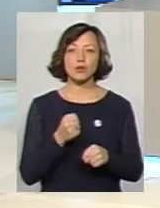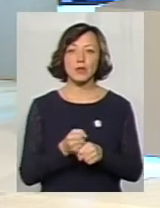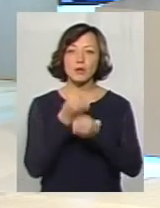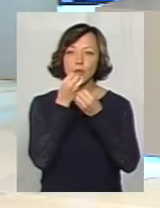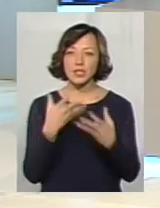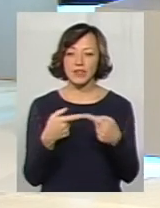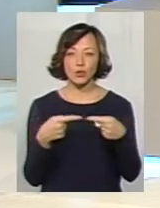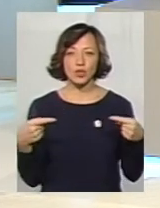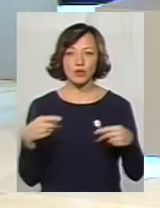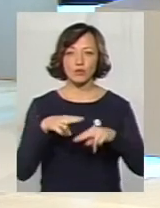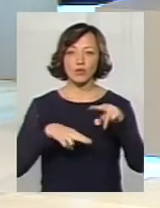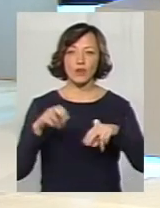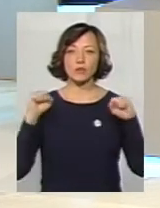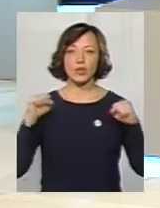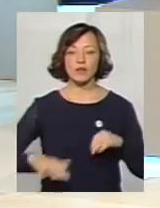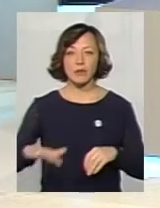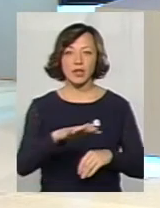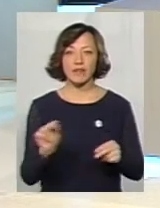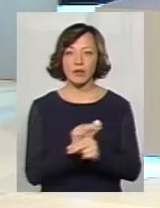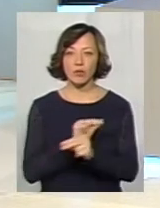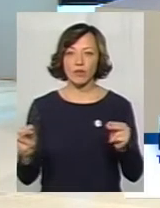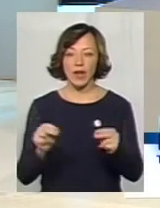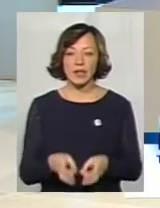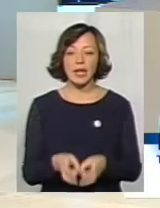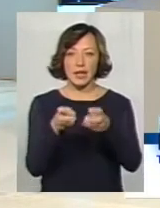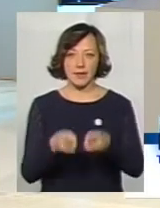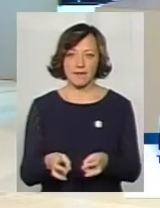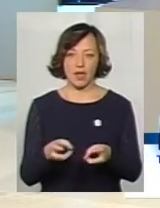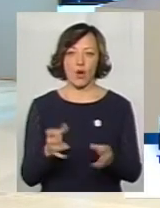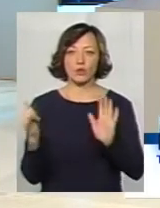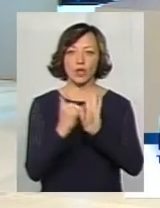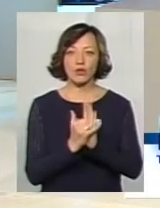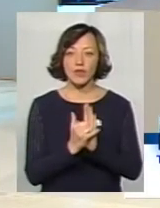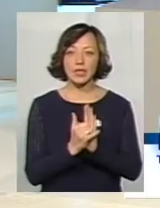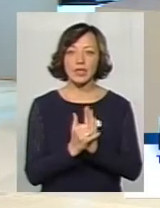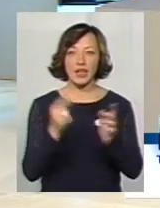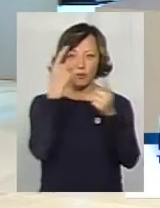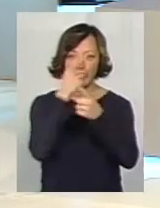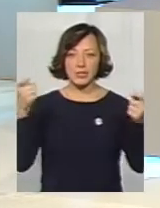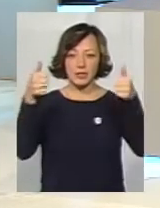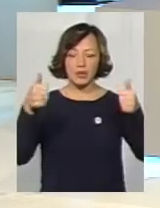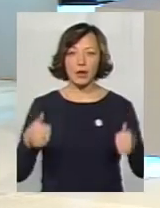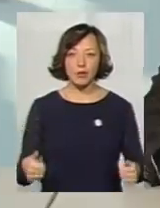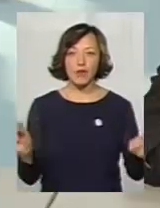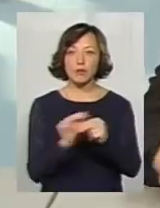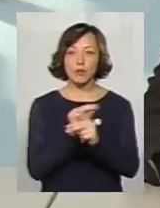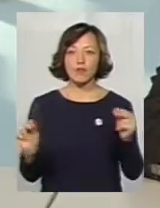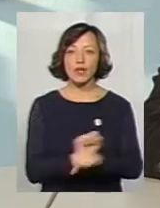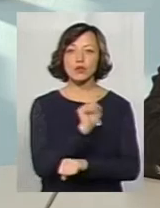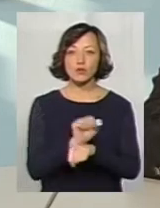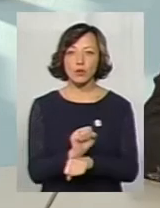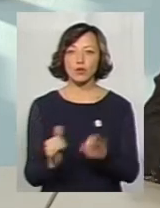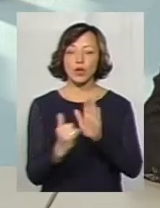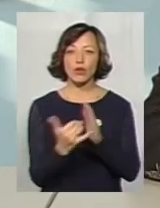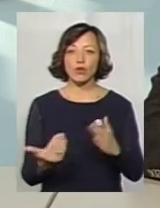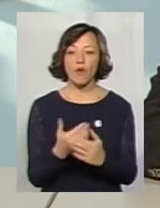позитивну річ, збудувати спортивний майданчик, відремонтувати ліфт, встановити інформаційне табло, відремонтувати зупинку, встановити нову